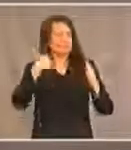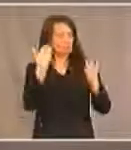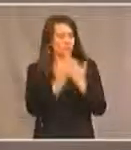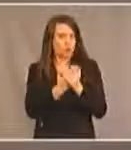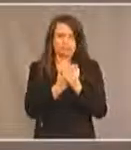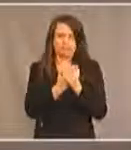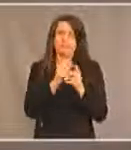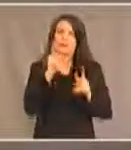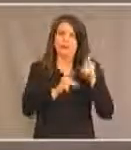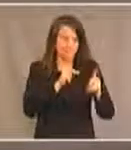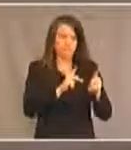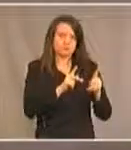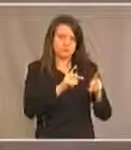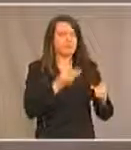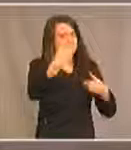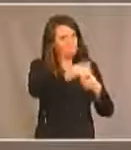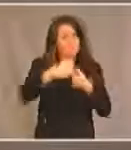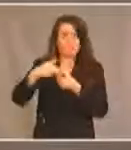voix soient entendues.